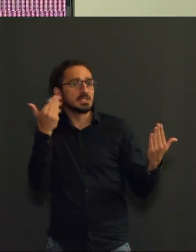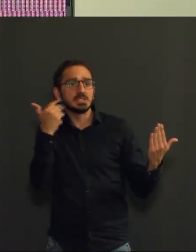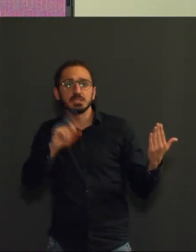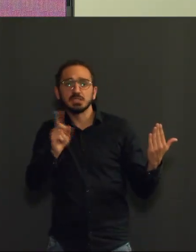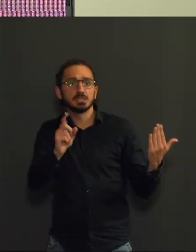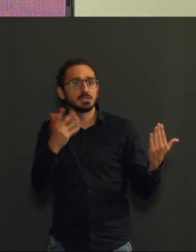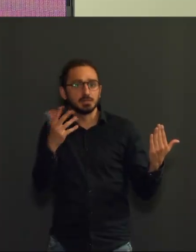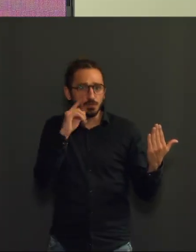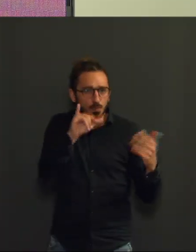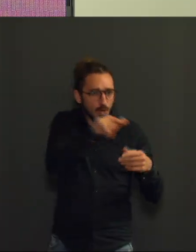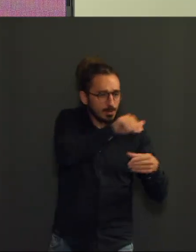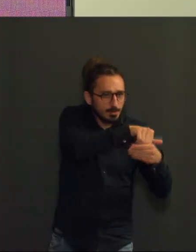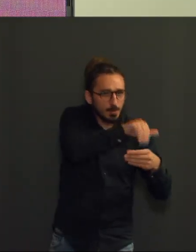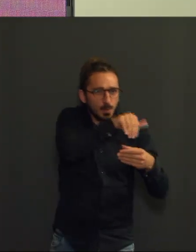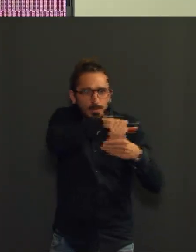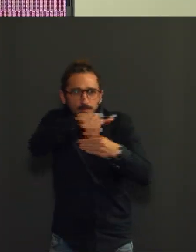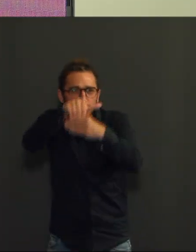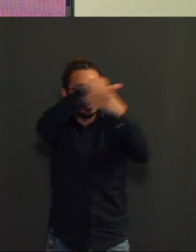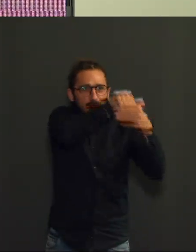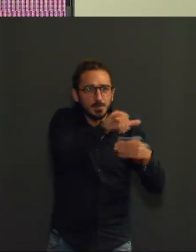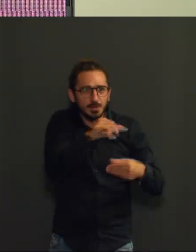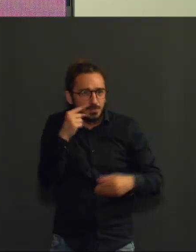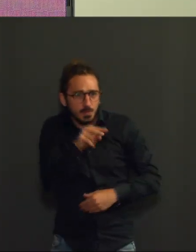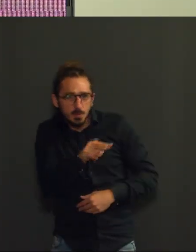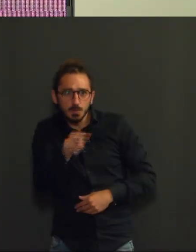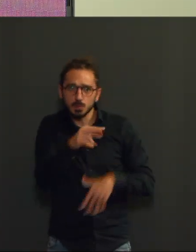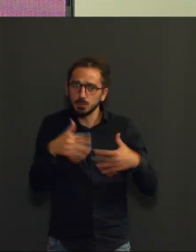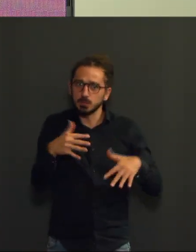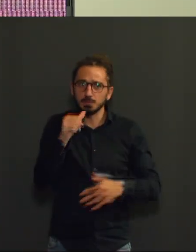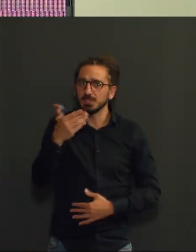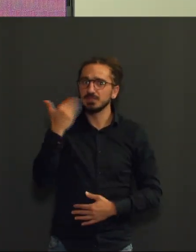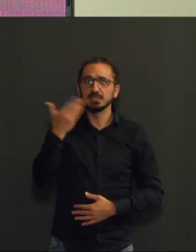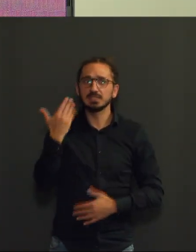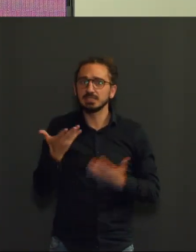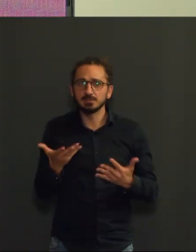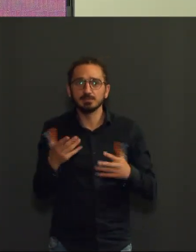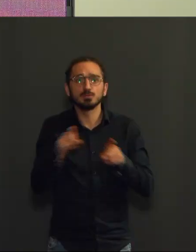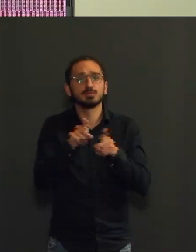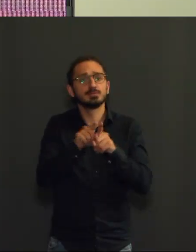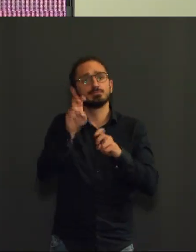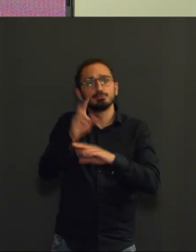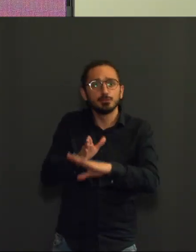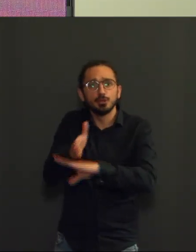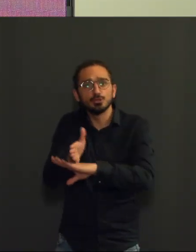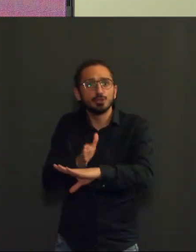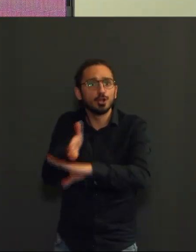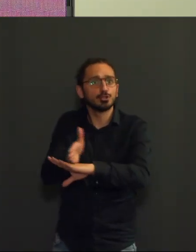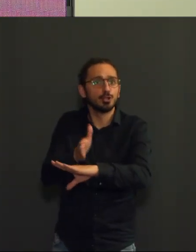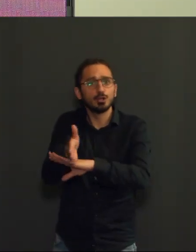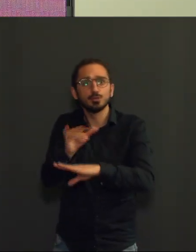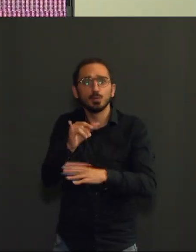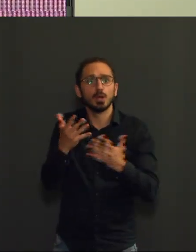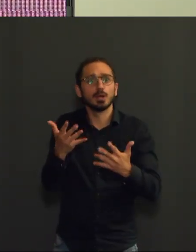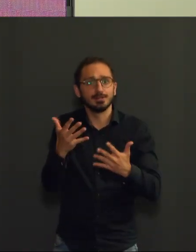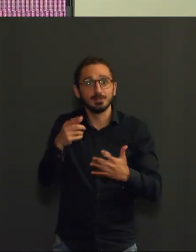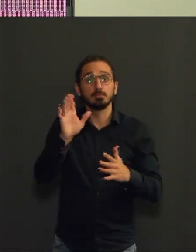ne faut pas oublier qu'il y a toujours des entrées dans les soins intensifs. Il n a pas des gens qui en sortent régulièrement mais que l'infection est